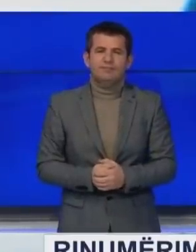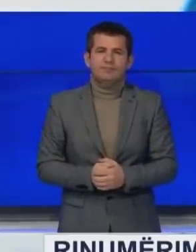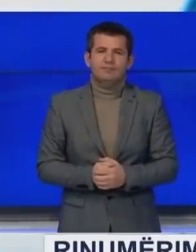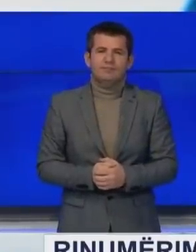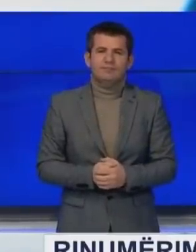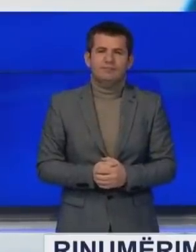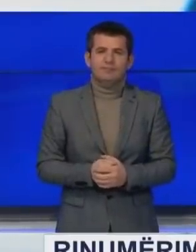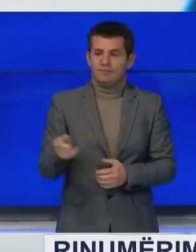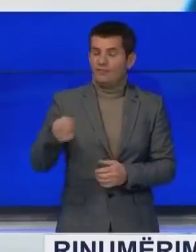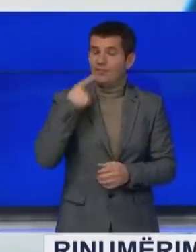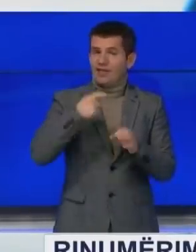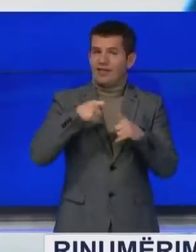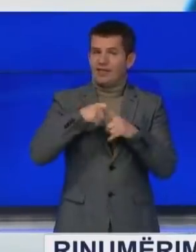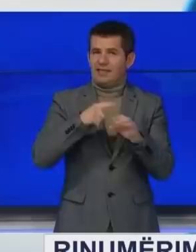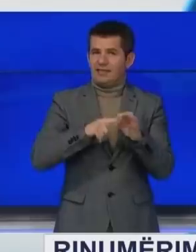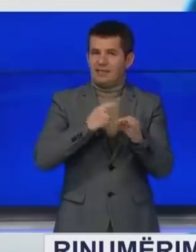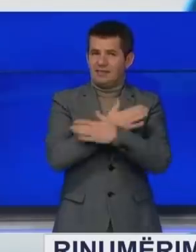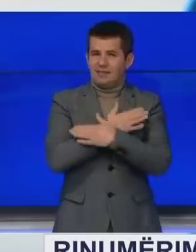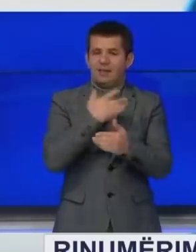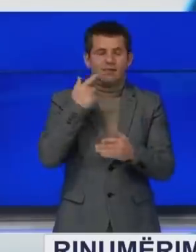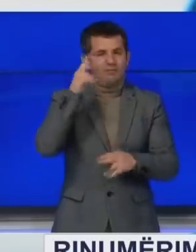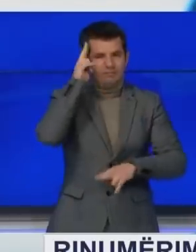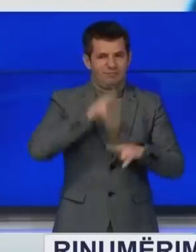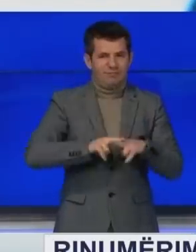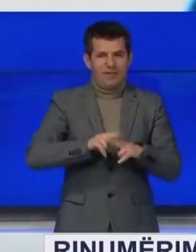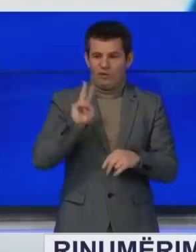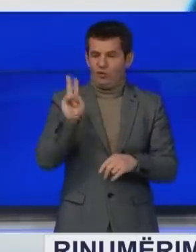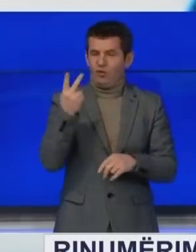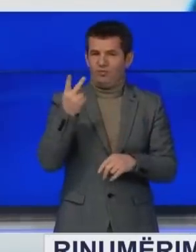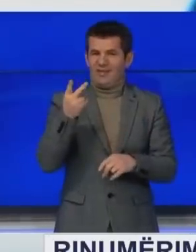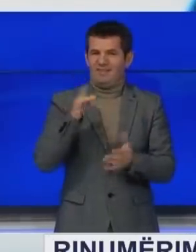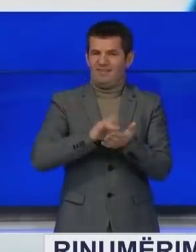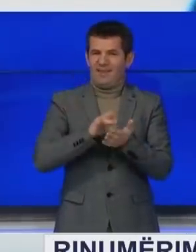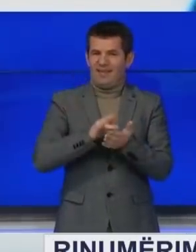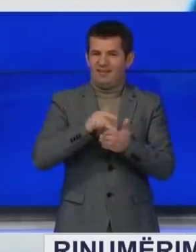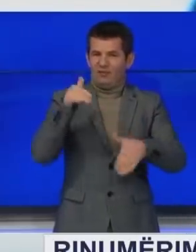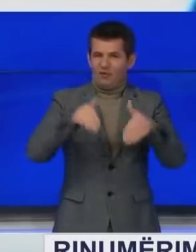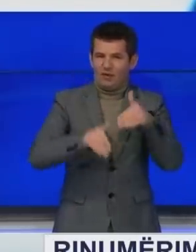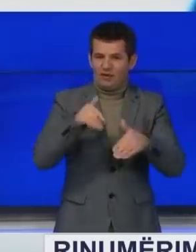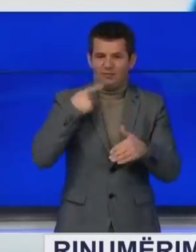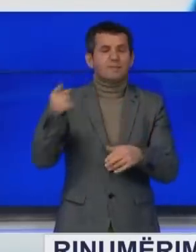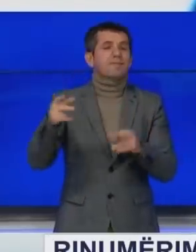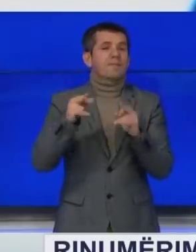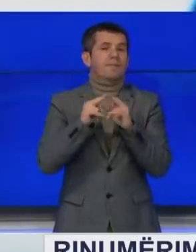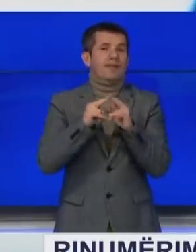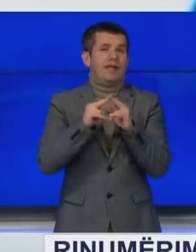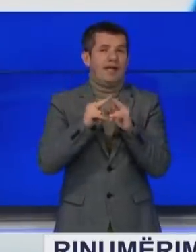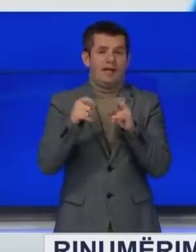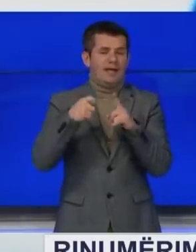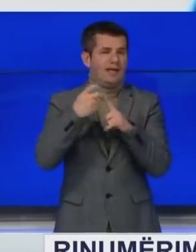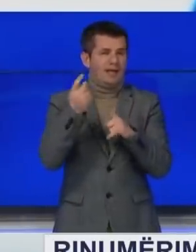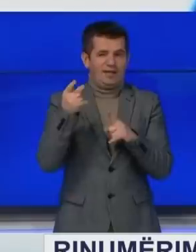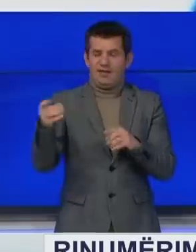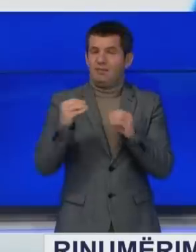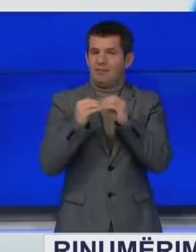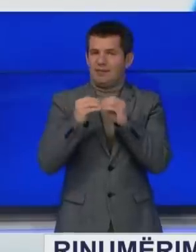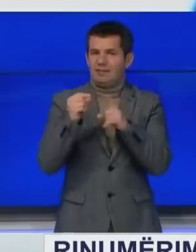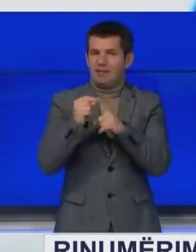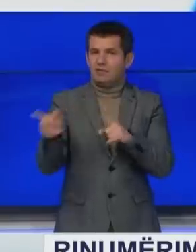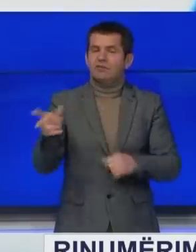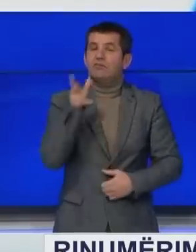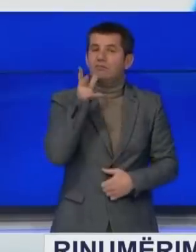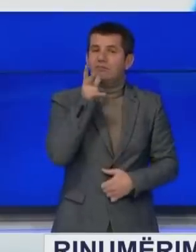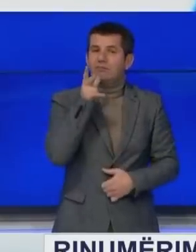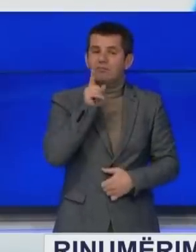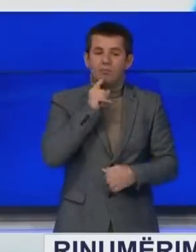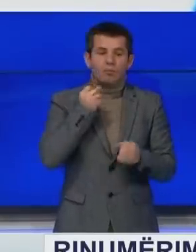Dheri sa KCZ ka vendusur për i nëmrimin e vetëm 12 vendvotimeve, është alianca Kosova are e Bejet Pacollet, në cilja përvlerëson